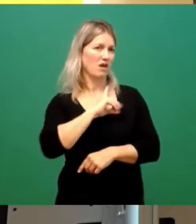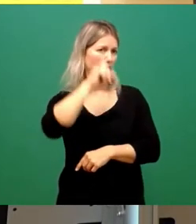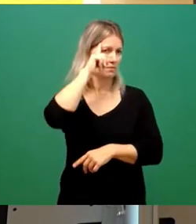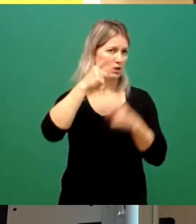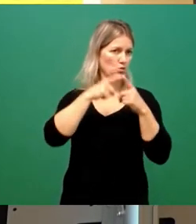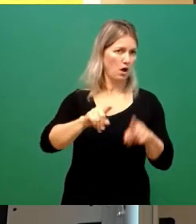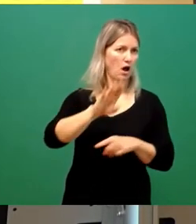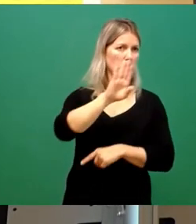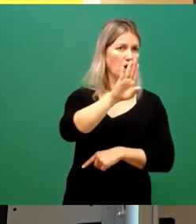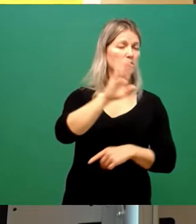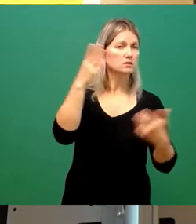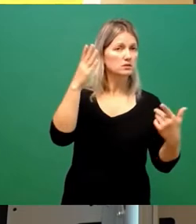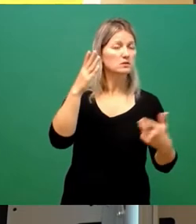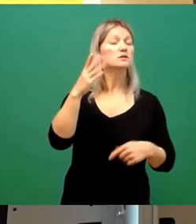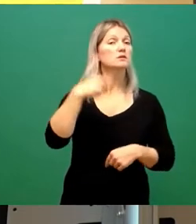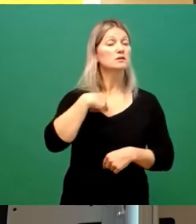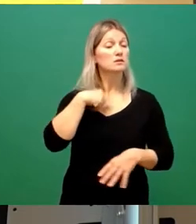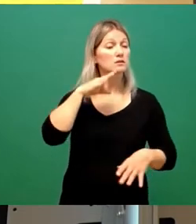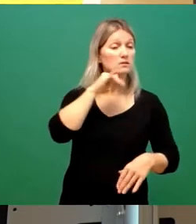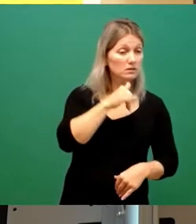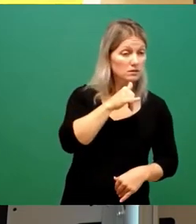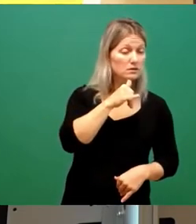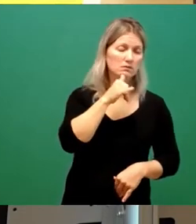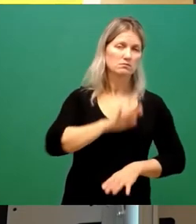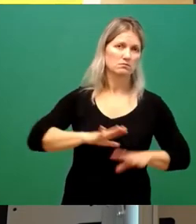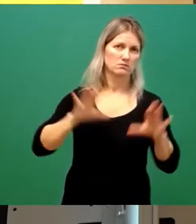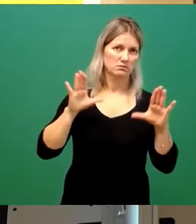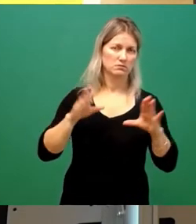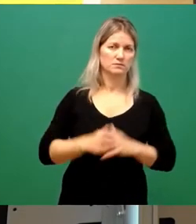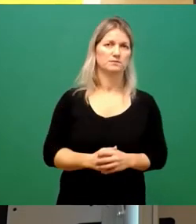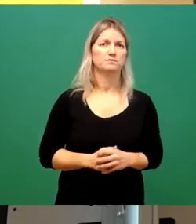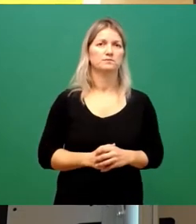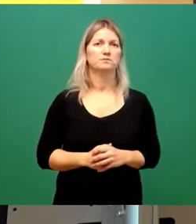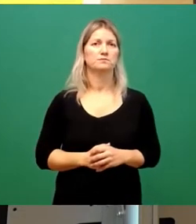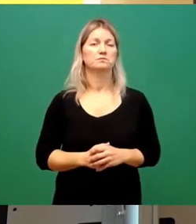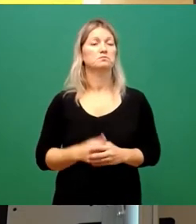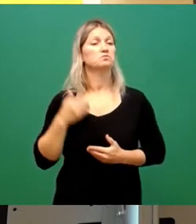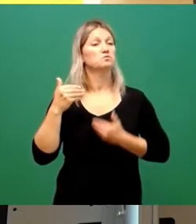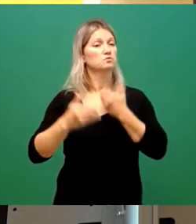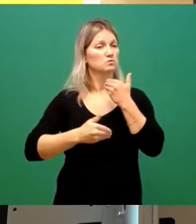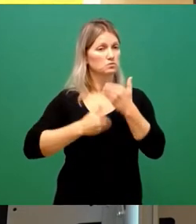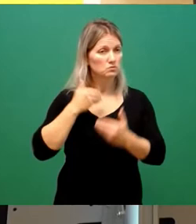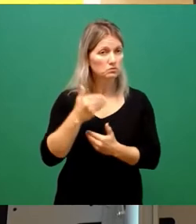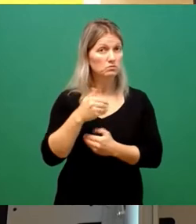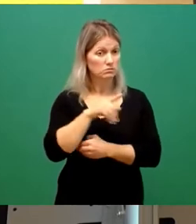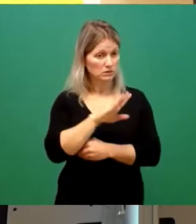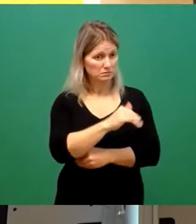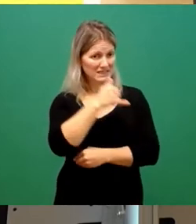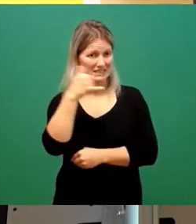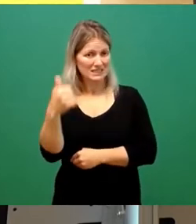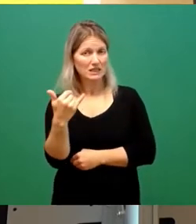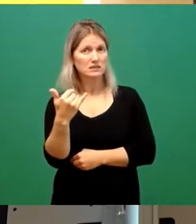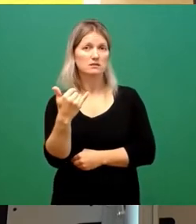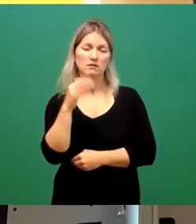sein Einvernehmen verweigert. Dies hat im Ergebnis dazu geführt, dass wir seitdem in unzähligen